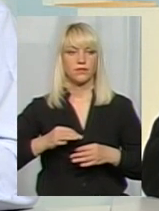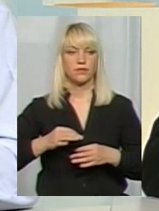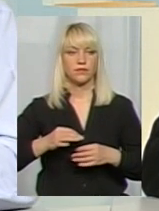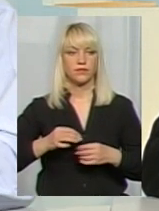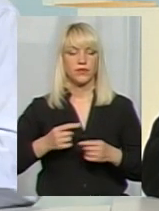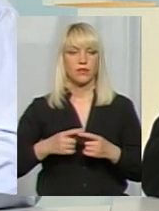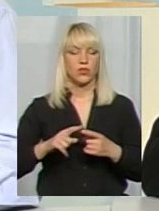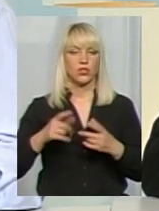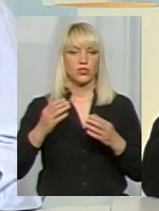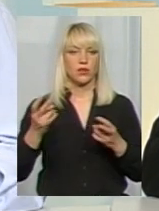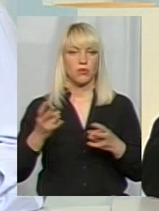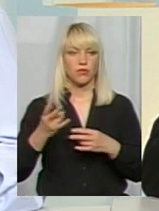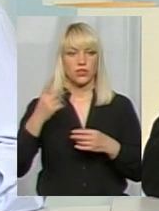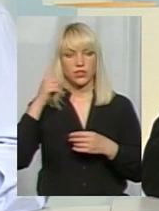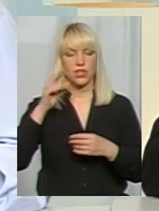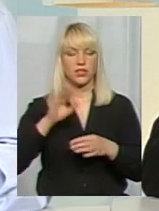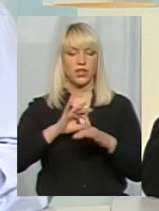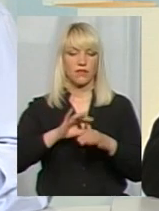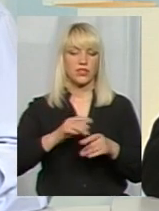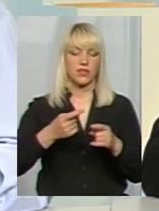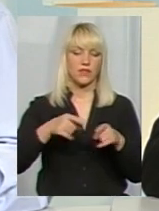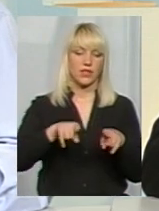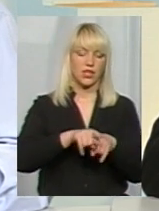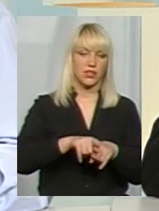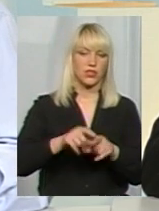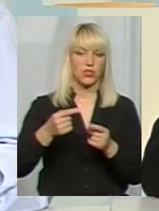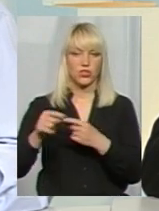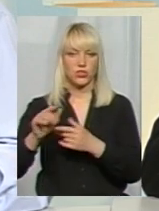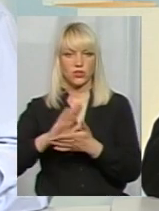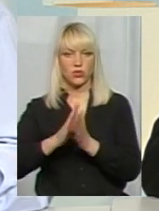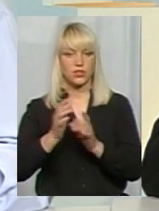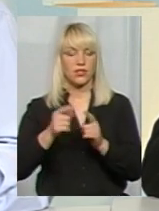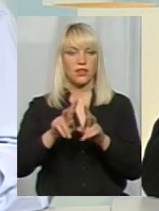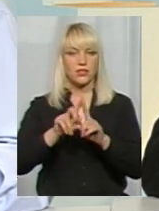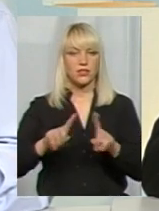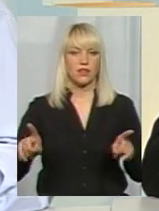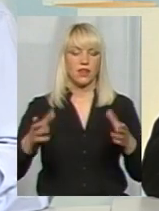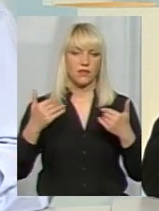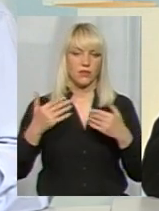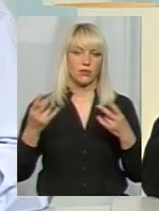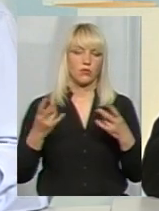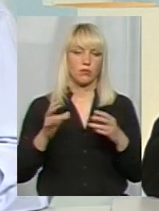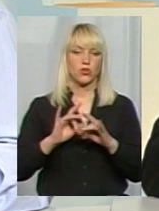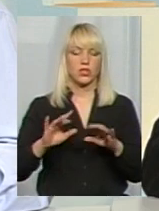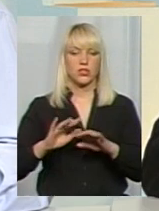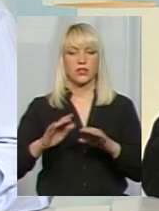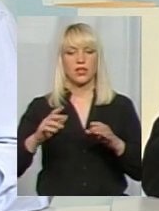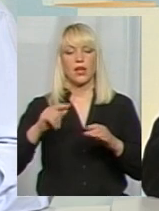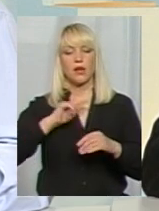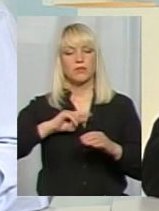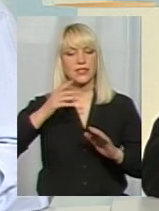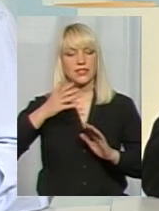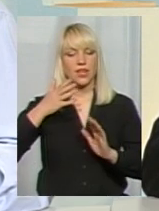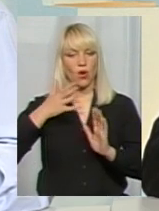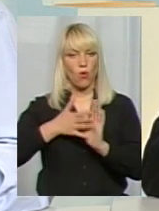вони ще повинні знати, як вести в тій чи іншій ситуації, тому що це нестандартний відпочинок. Потрібно дітям розказати, треба бути і психологом, і знати і